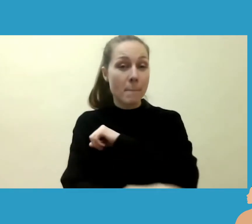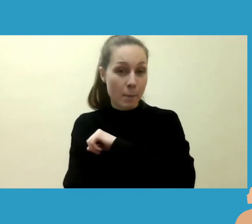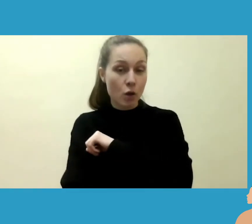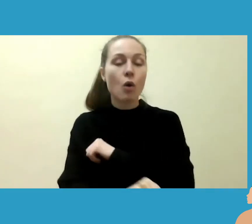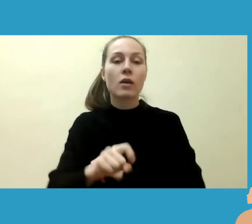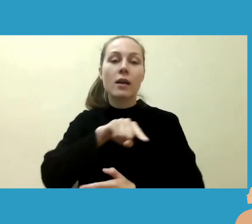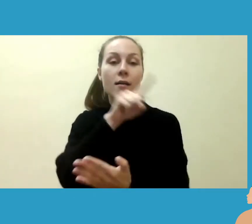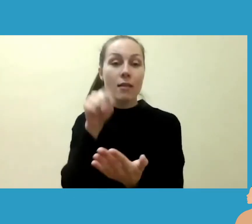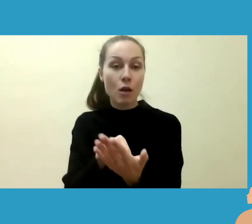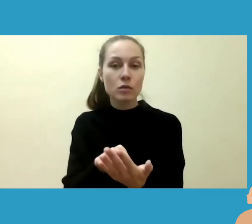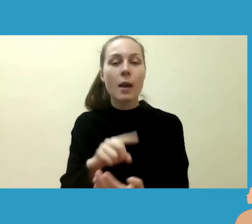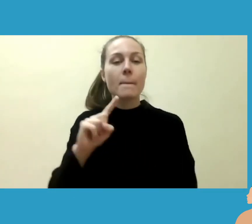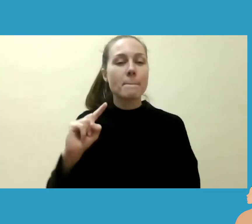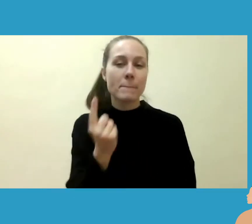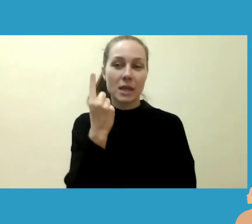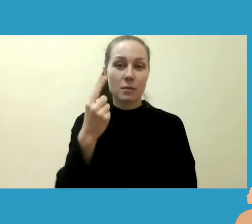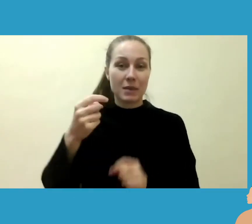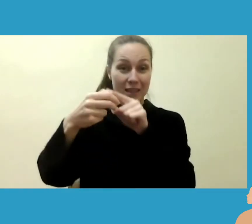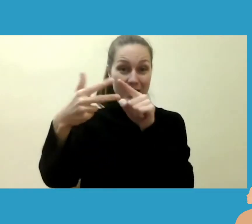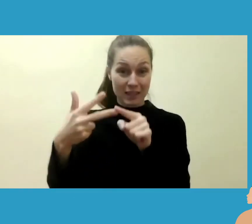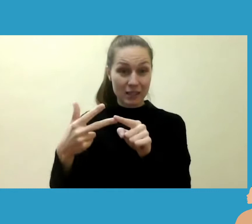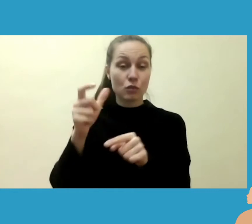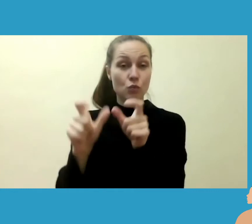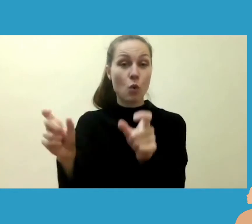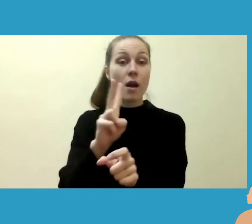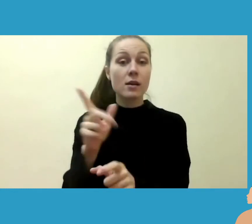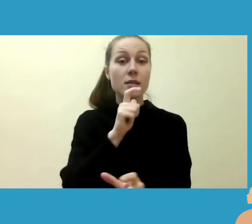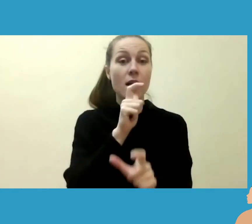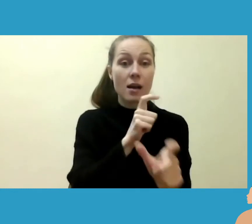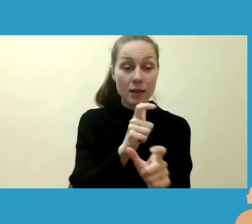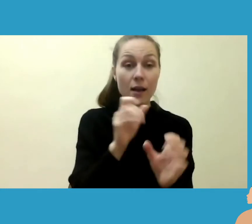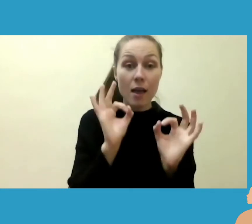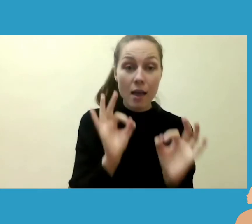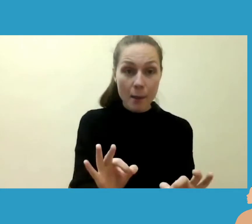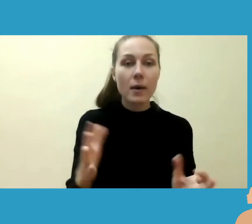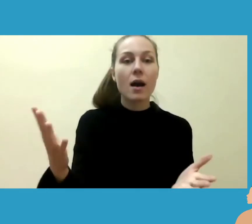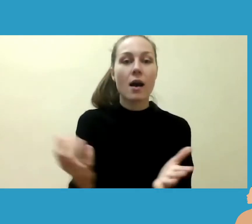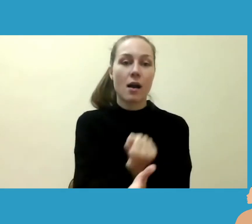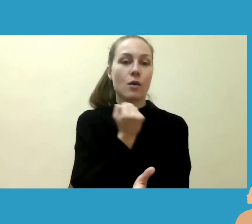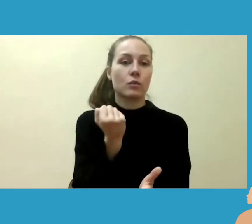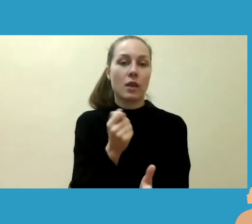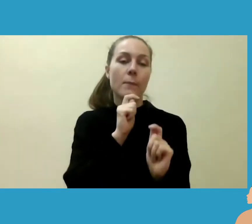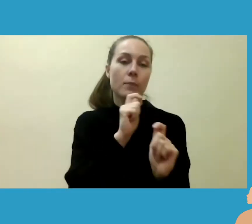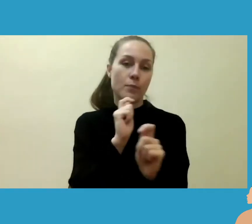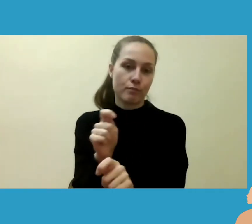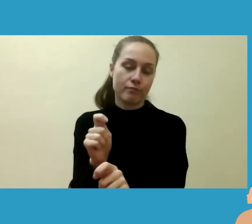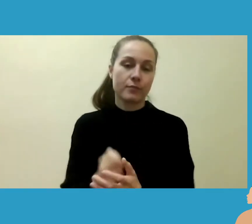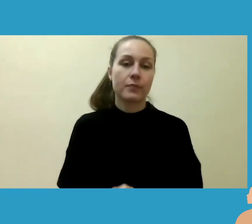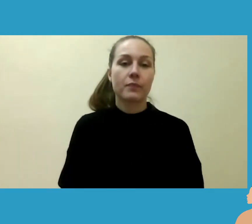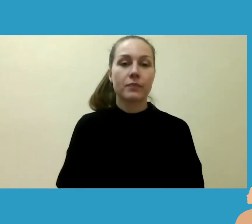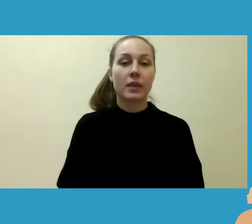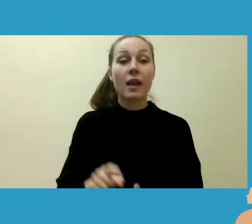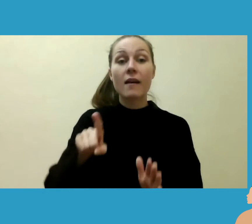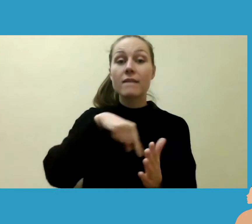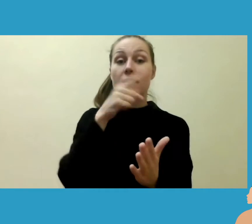ir pirmieji trysi jį atsakė, gauna specialius įsteigtus formų organizatorių prizus. Tai tas